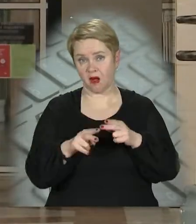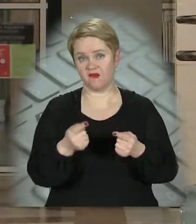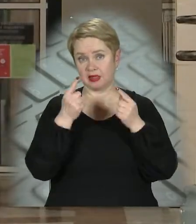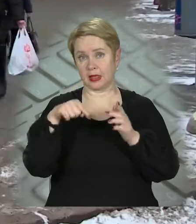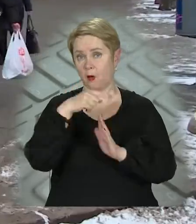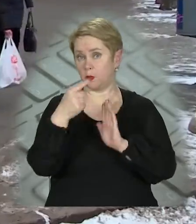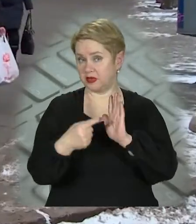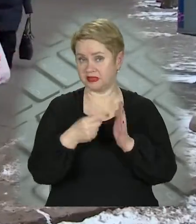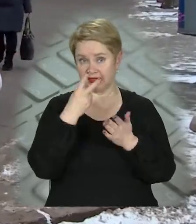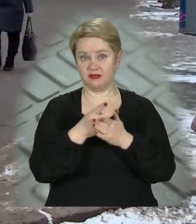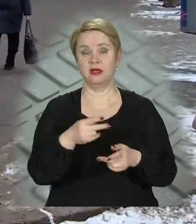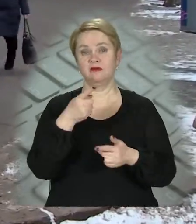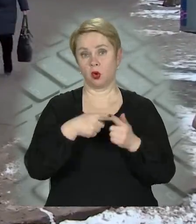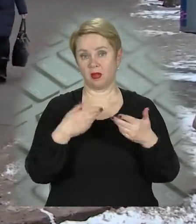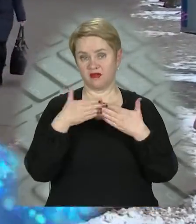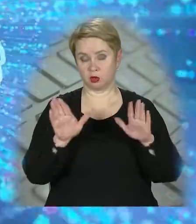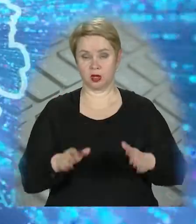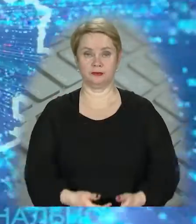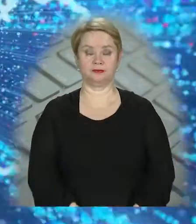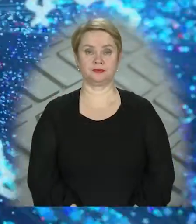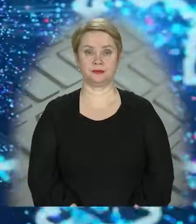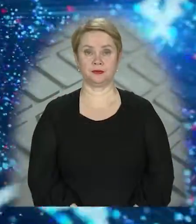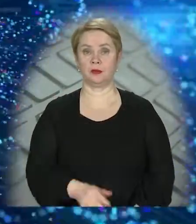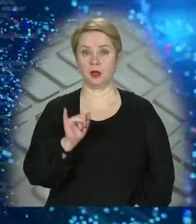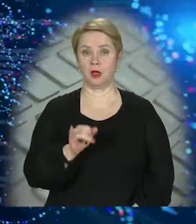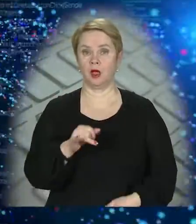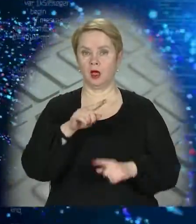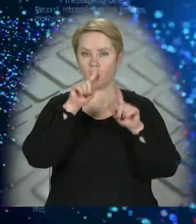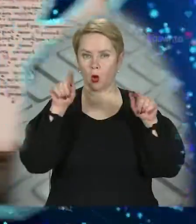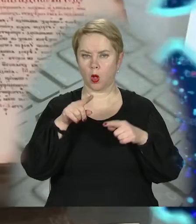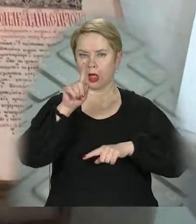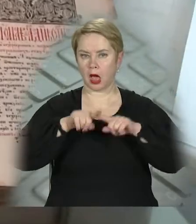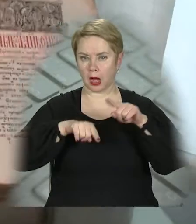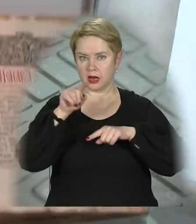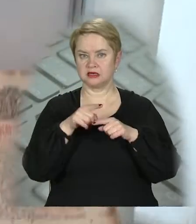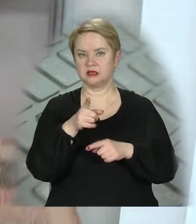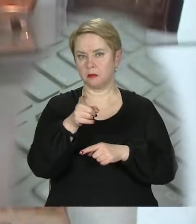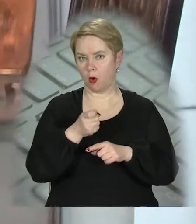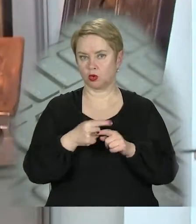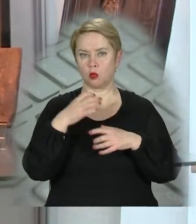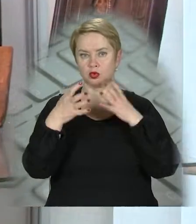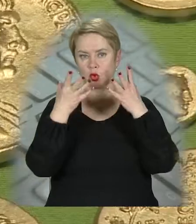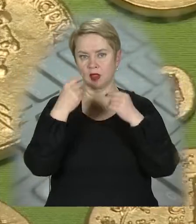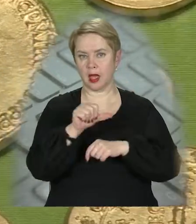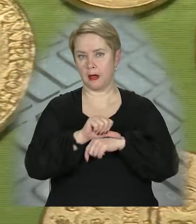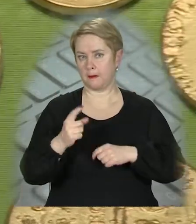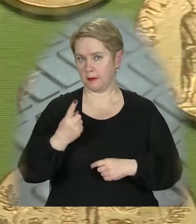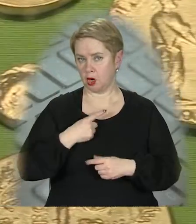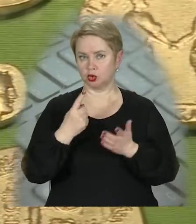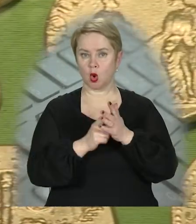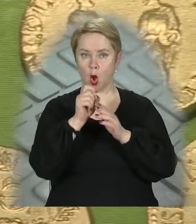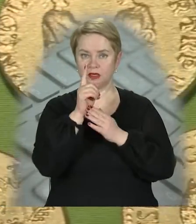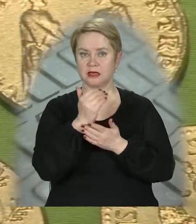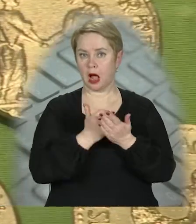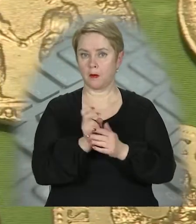у великому місті? Дивіться у другій половині випуску. Ікони, рідкісні книги та зброя. До Міжнародного дня митника журналісти